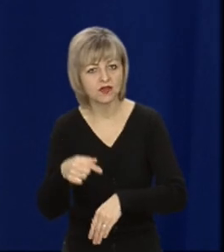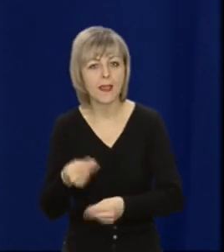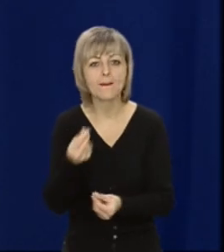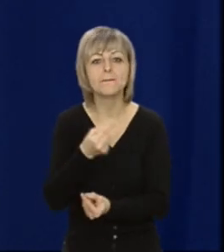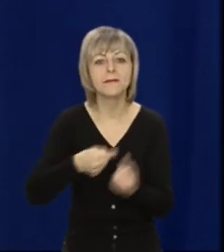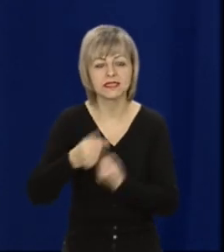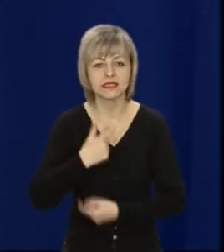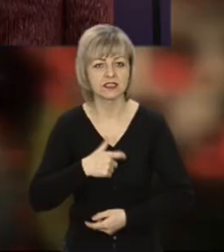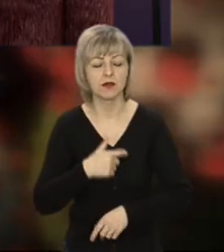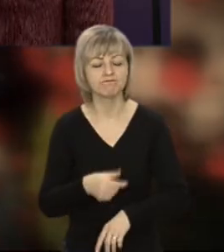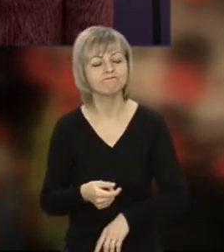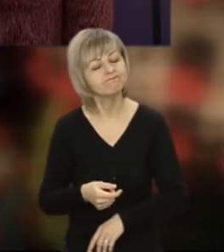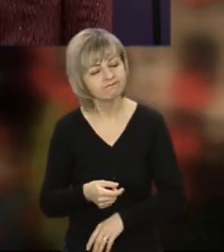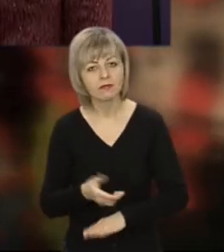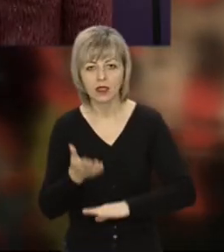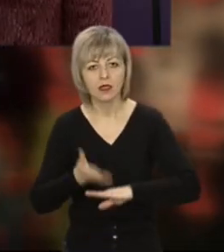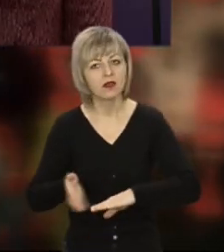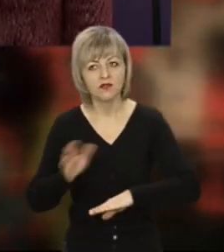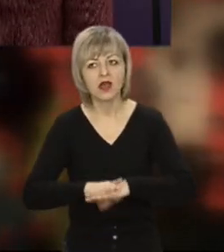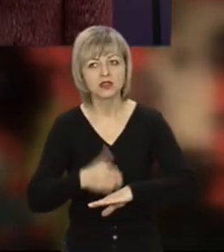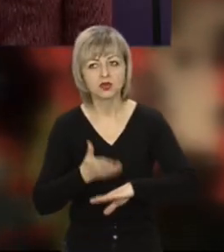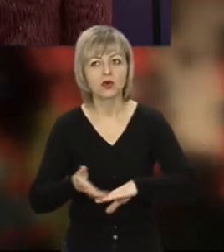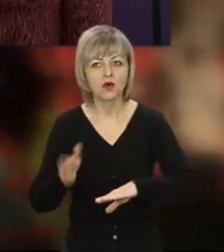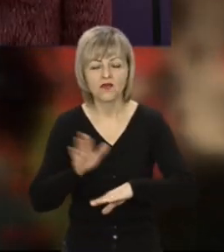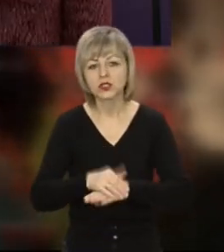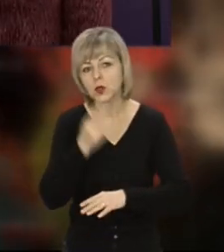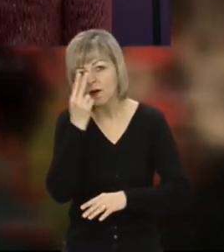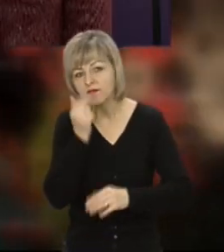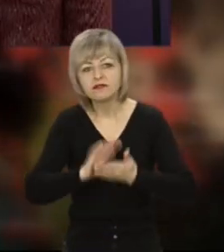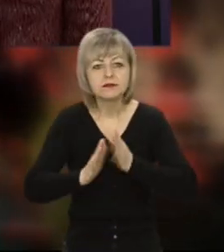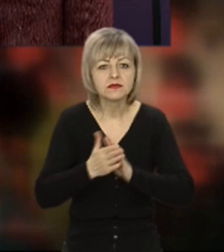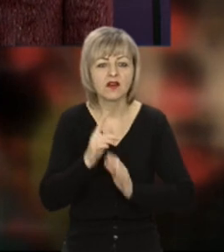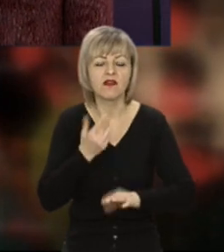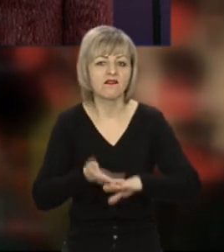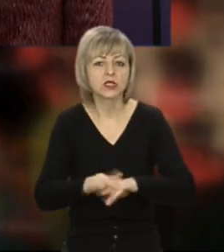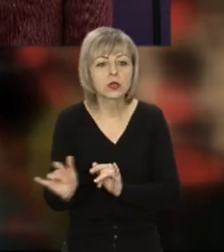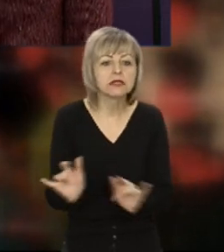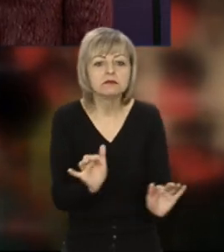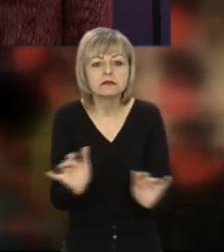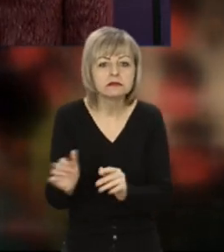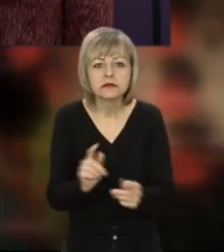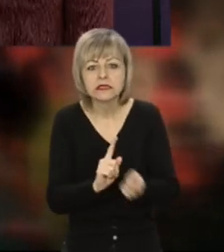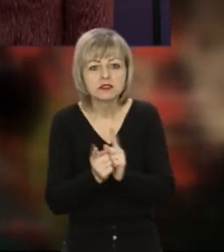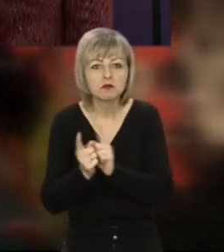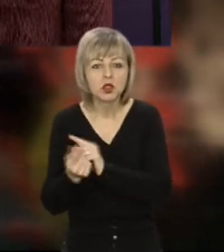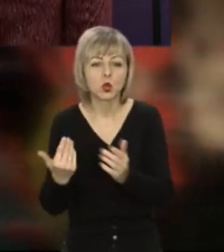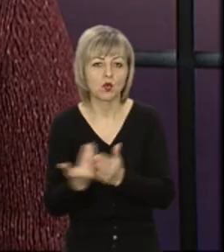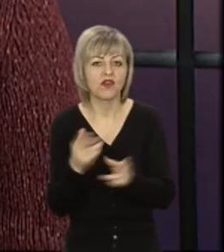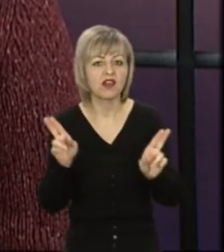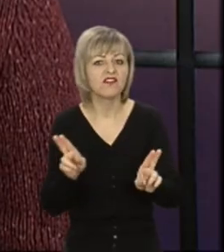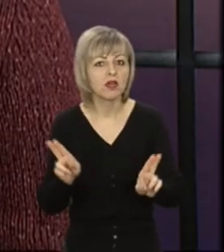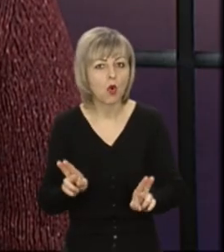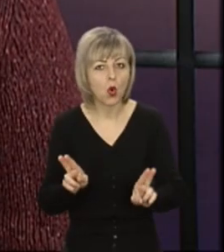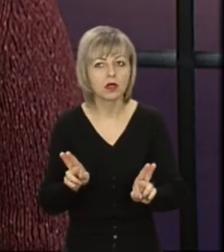бізнес? Важко. Важко. Важко перелаштовуватись. Важко динамічно змінюватися до нових вимог.